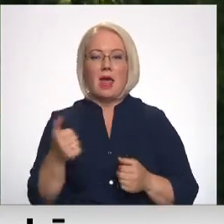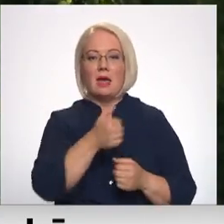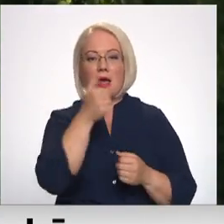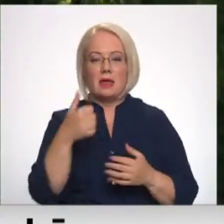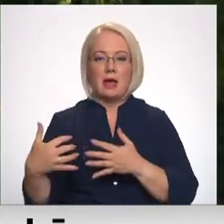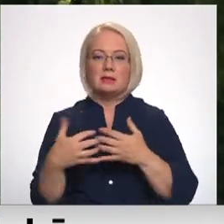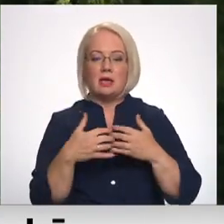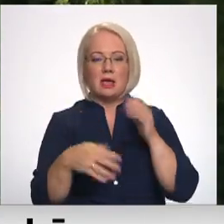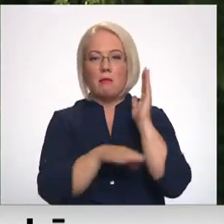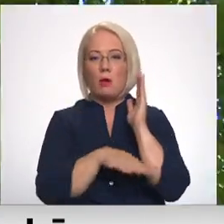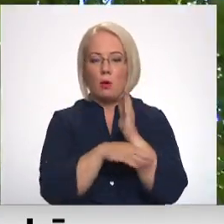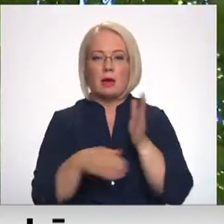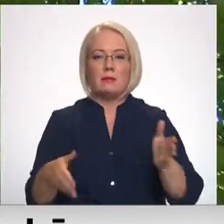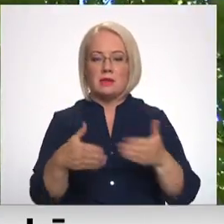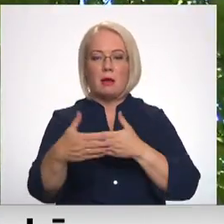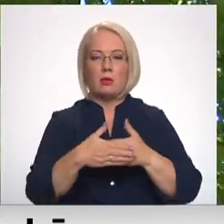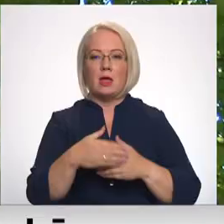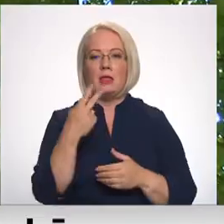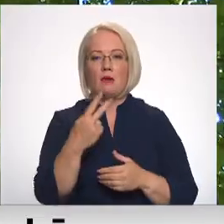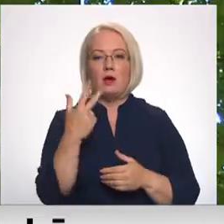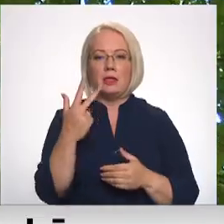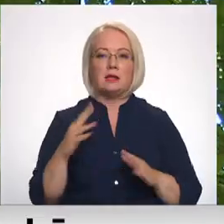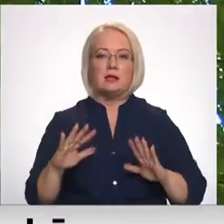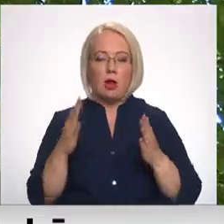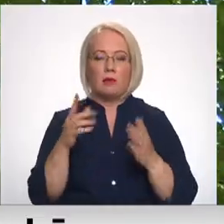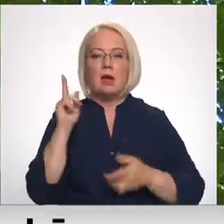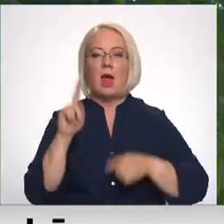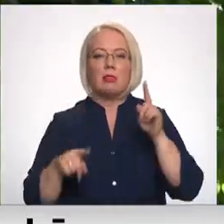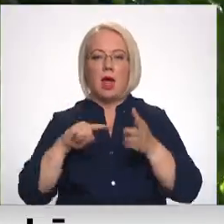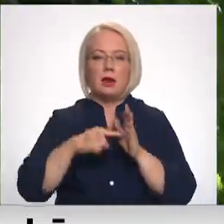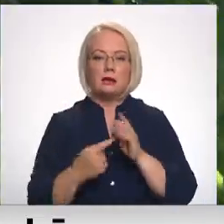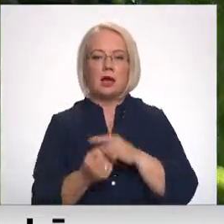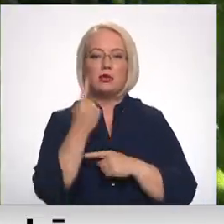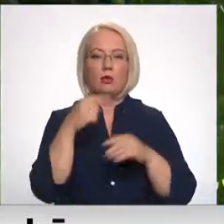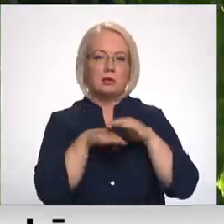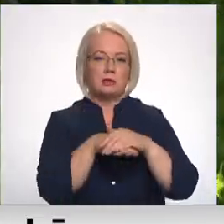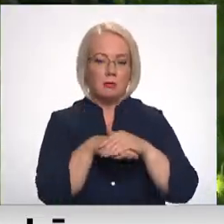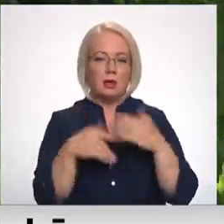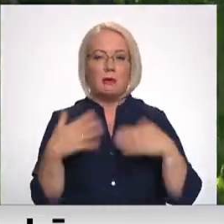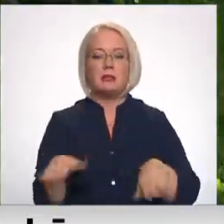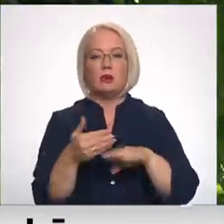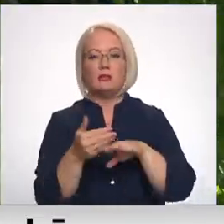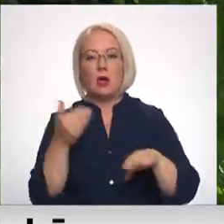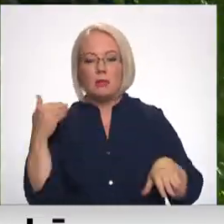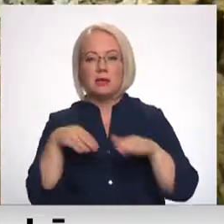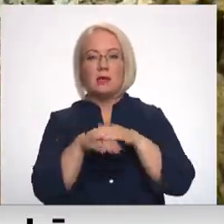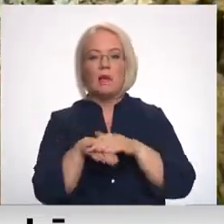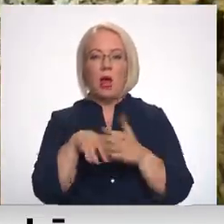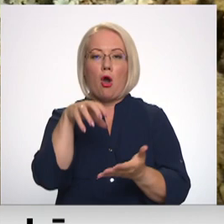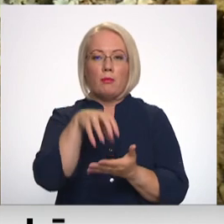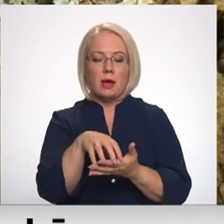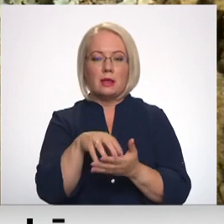ceļmalās notiek divos trīs gadījumos un tikai retā reizē tos izdodas saglabāt. Tāpēc jau saulē cīgi saglabājumiem dabas objektiem